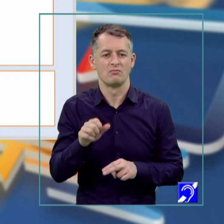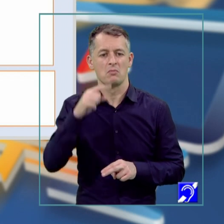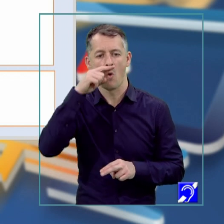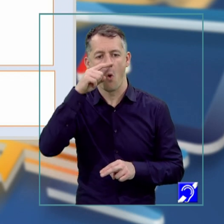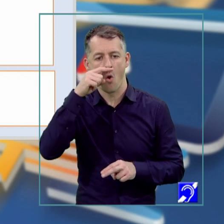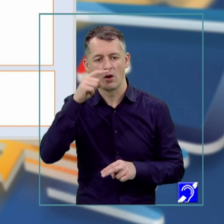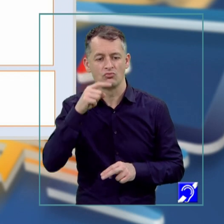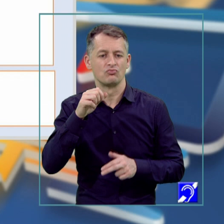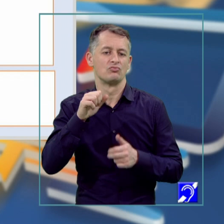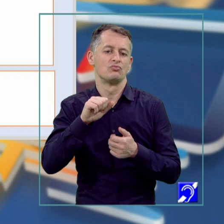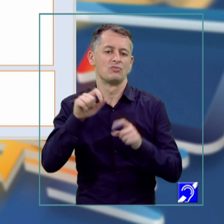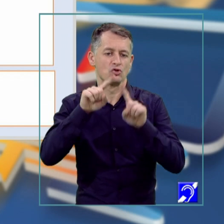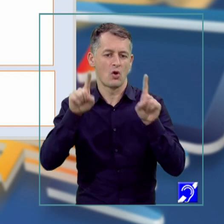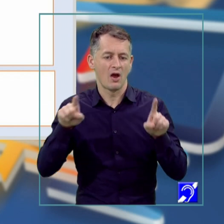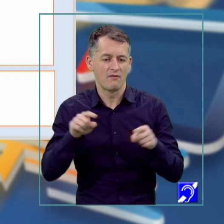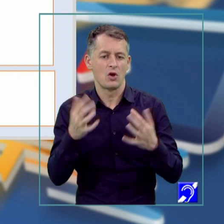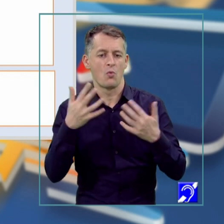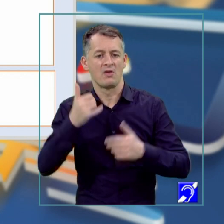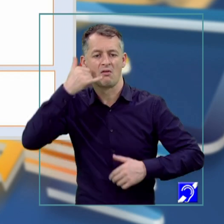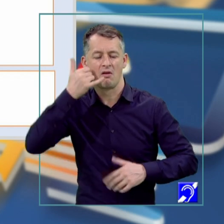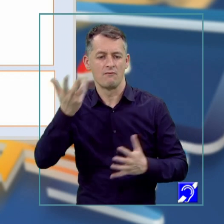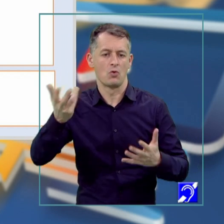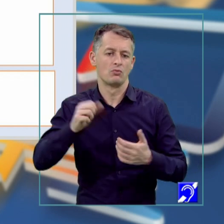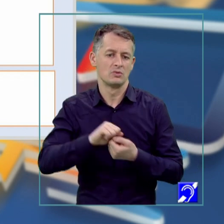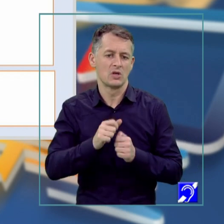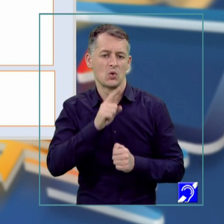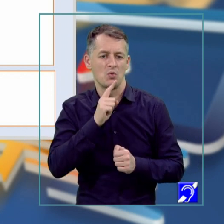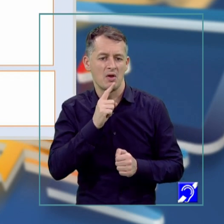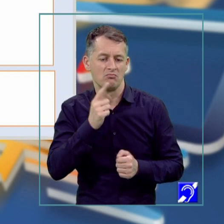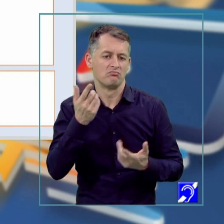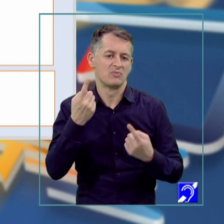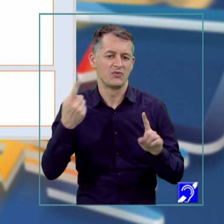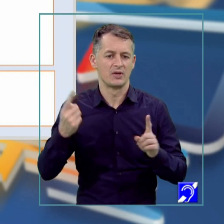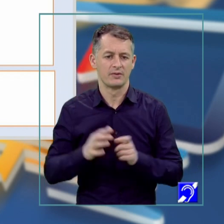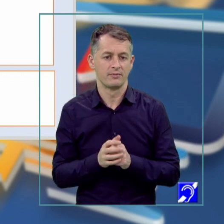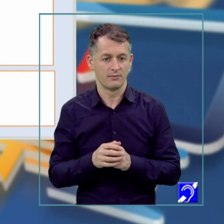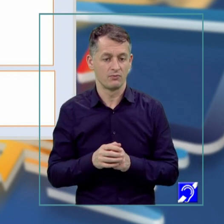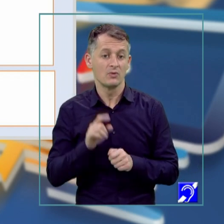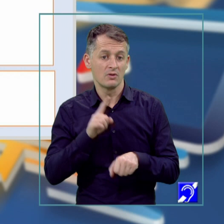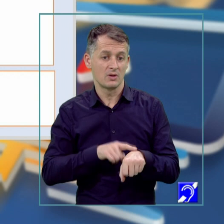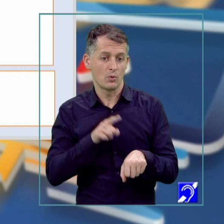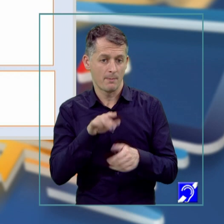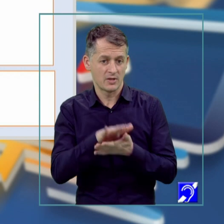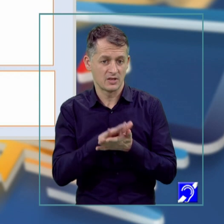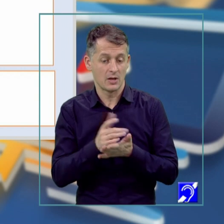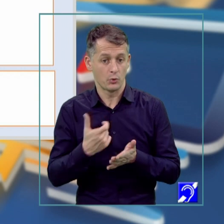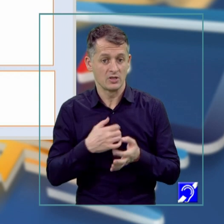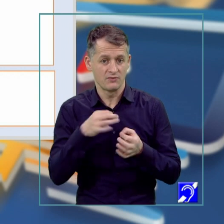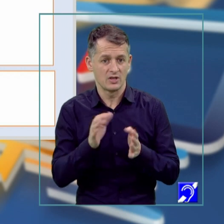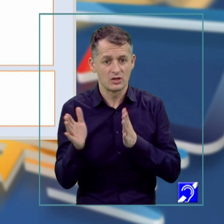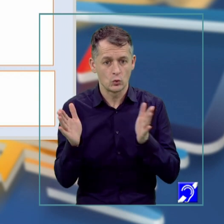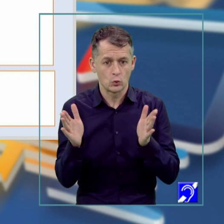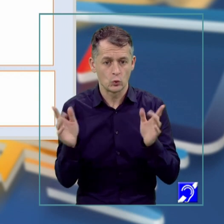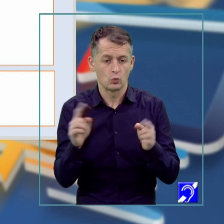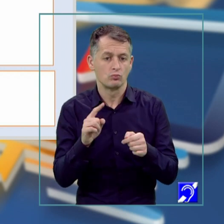orașelor, la geografie, numerelor de telefon, denumiri latinești. În cadrul păstrării, aceasta poate să fie după durată, de